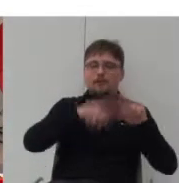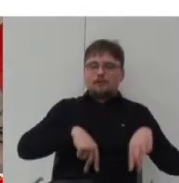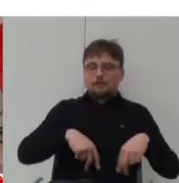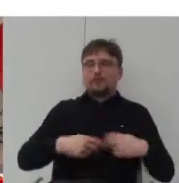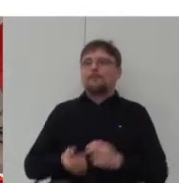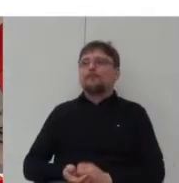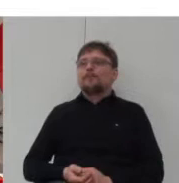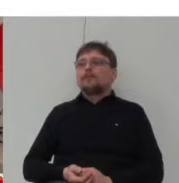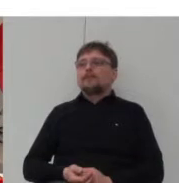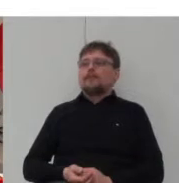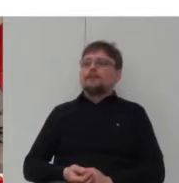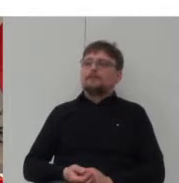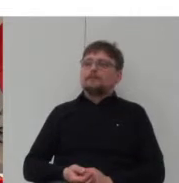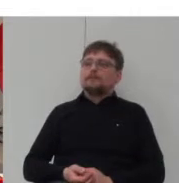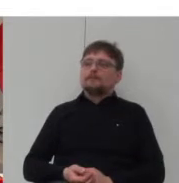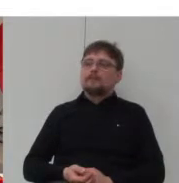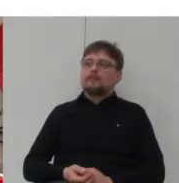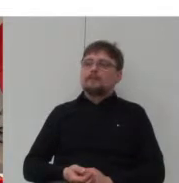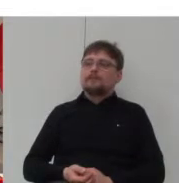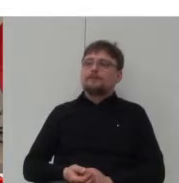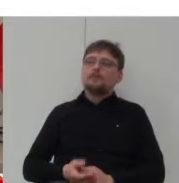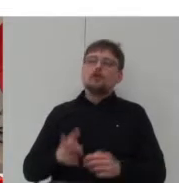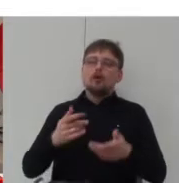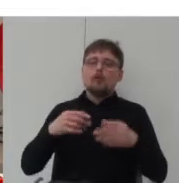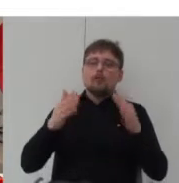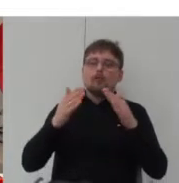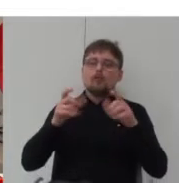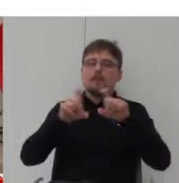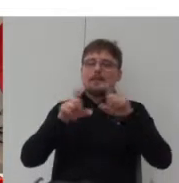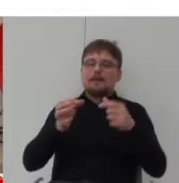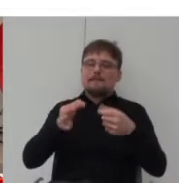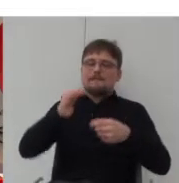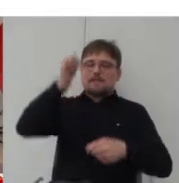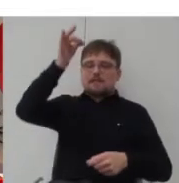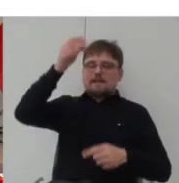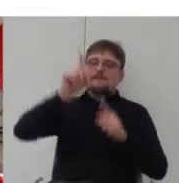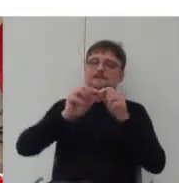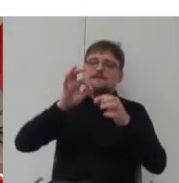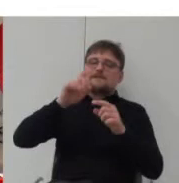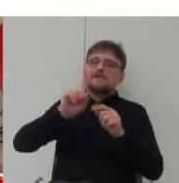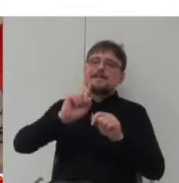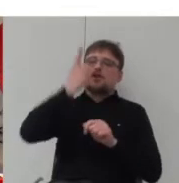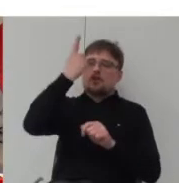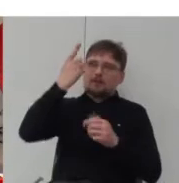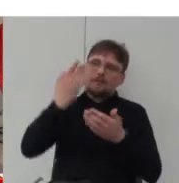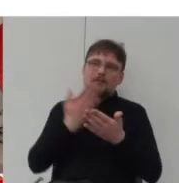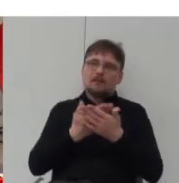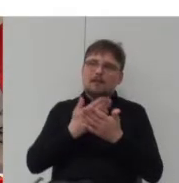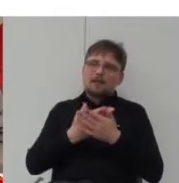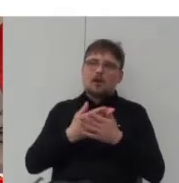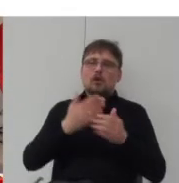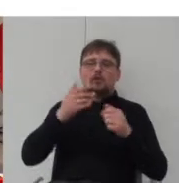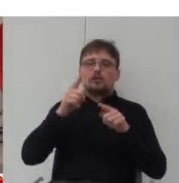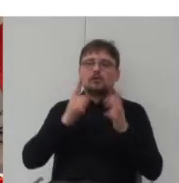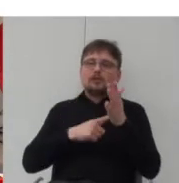zdecydowanie rzadziej ze względu na wysokość budynku występuje ta różnorodność elewacji bardzo